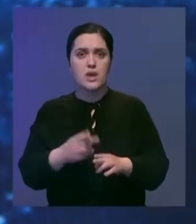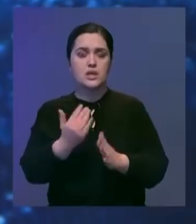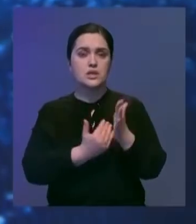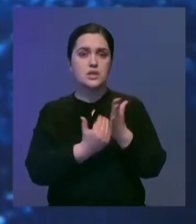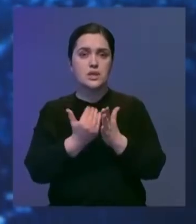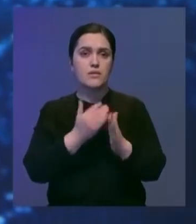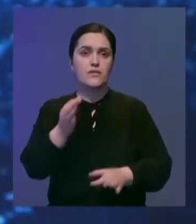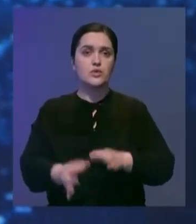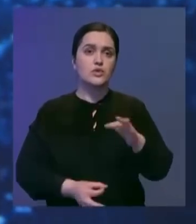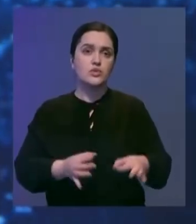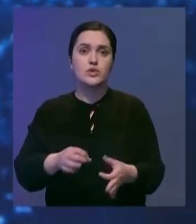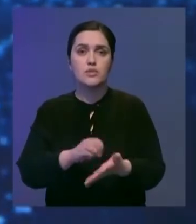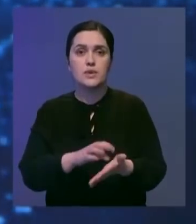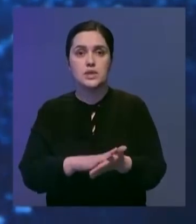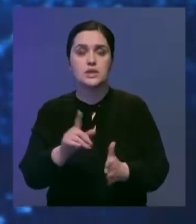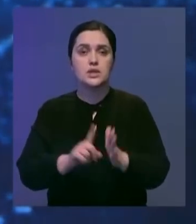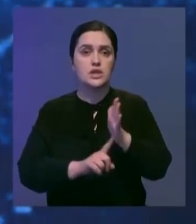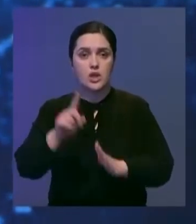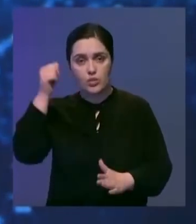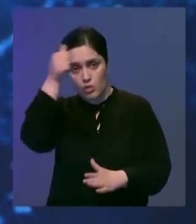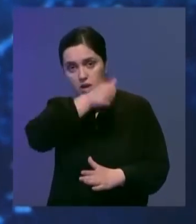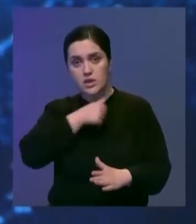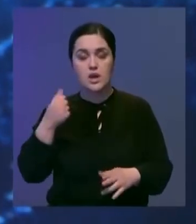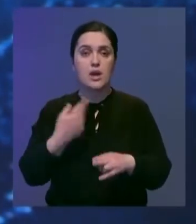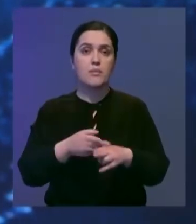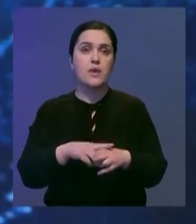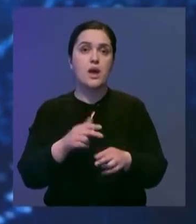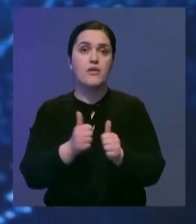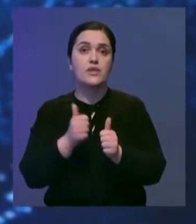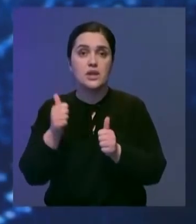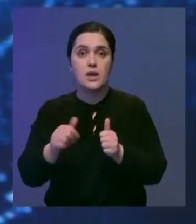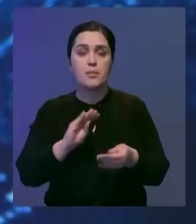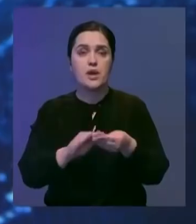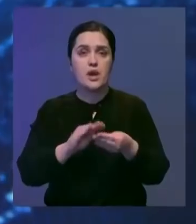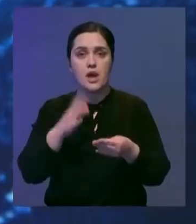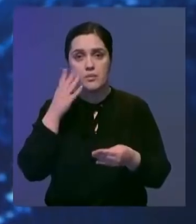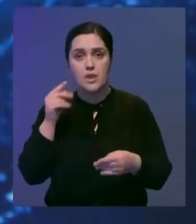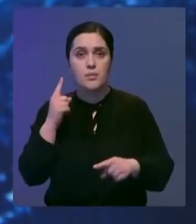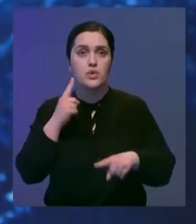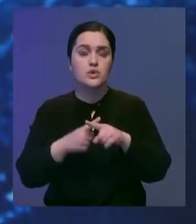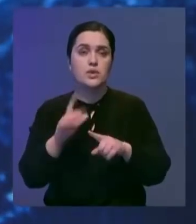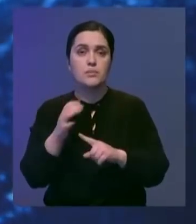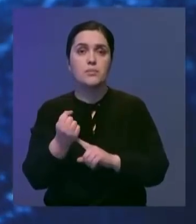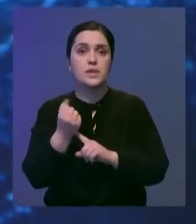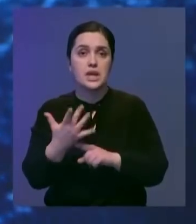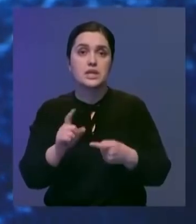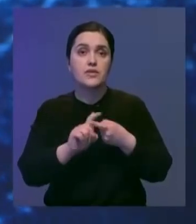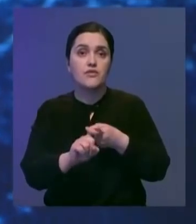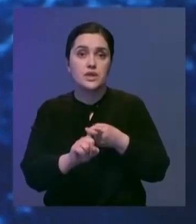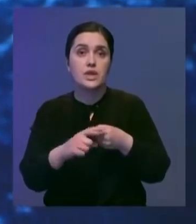человека. Это самый высокий суточный показатель с начала года. В лидерах по-прежнему Алматы. Там плюс 515